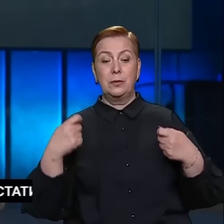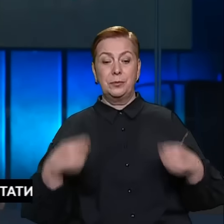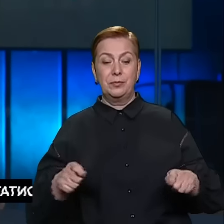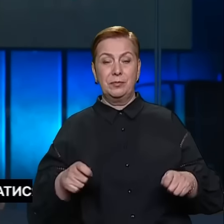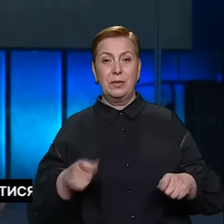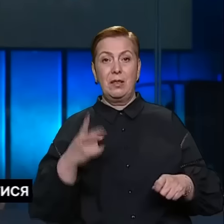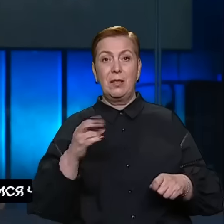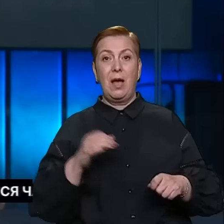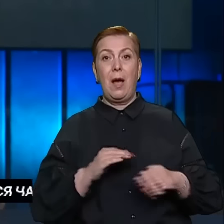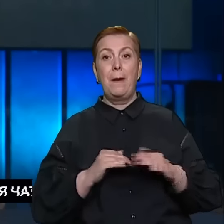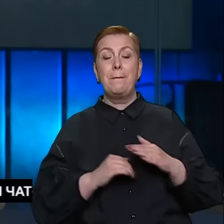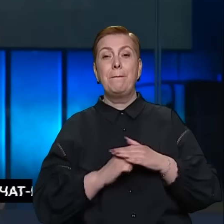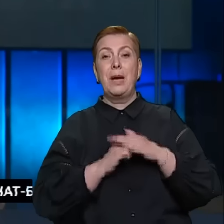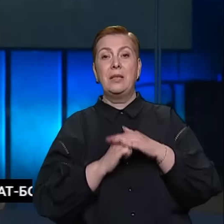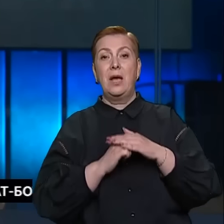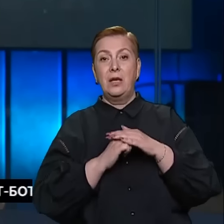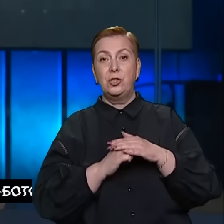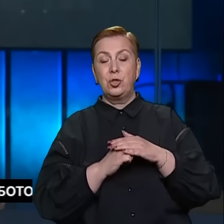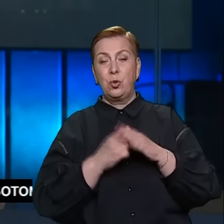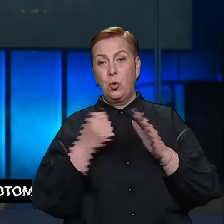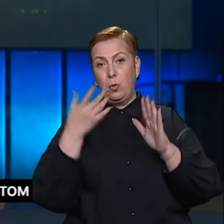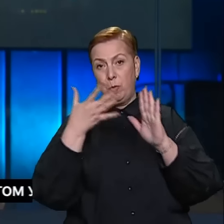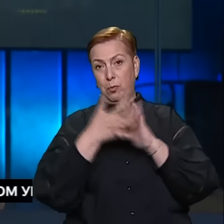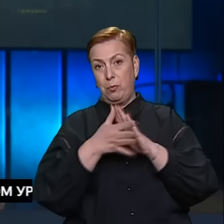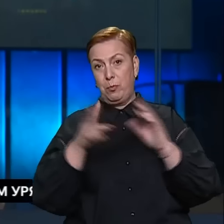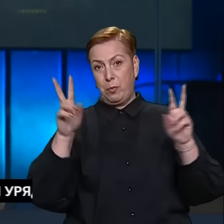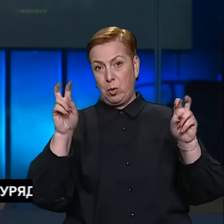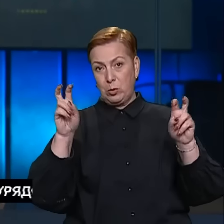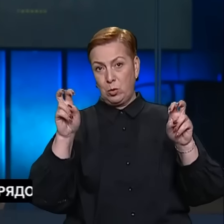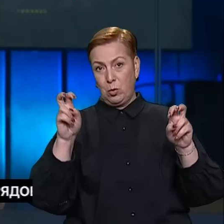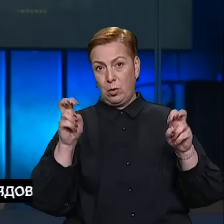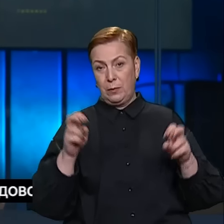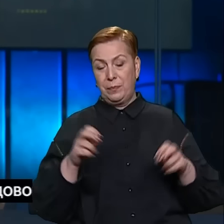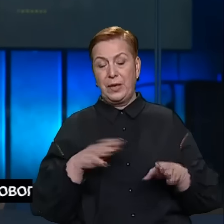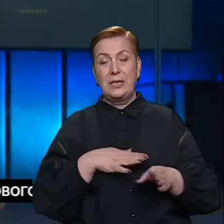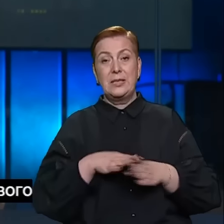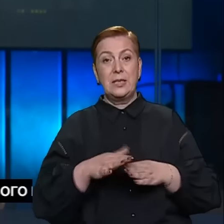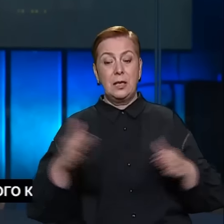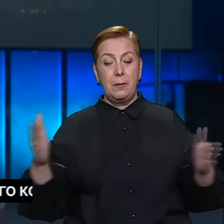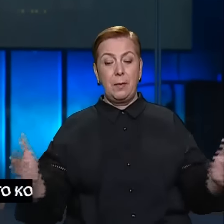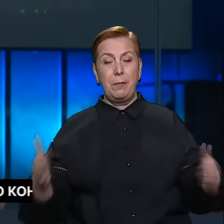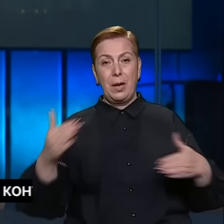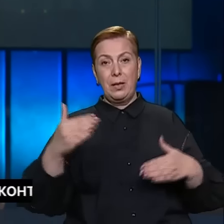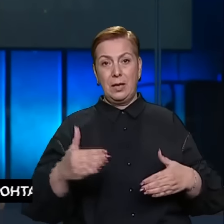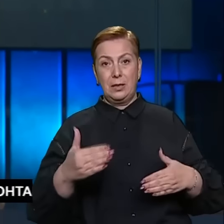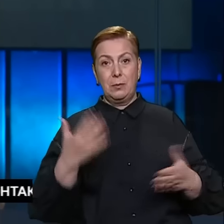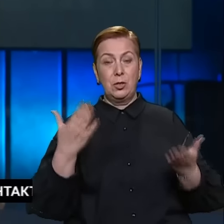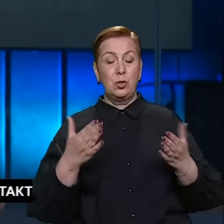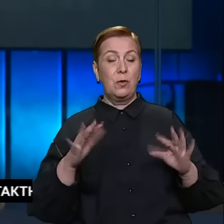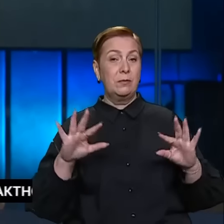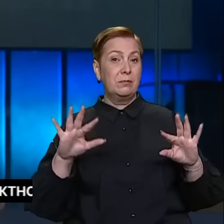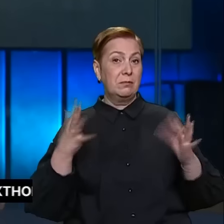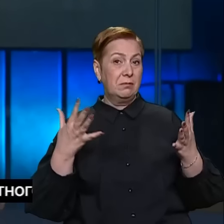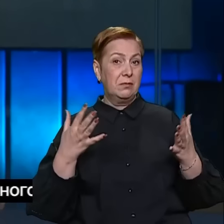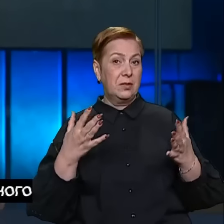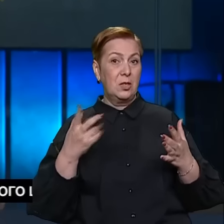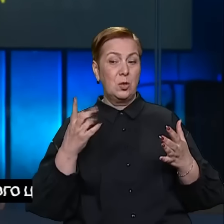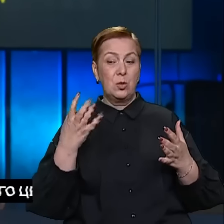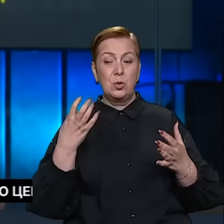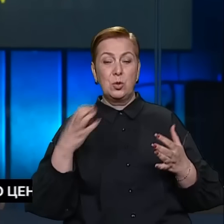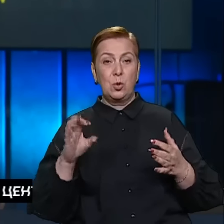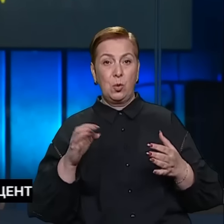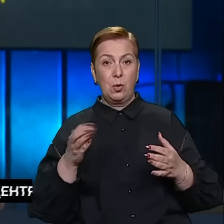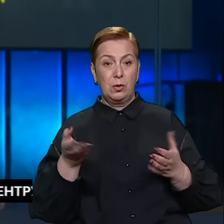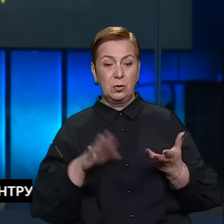майданчику Прозоро. Лоти будуть продаватися цілими палетами, в яких буде до 100 випадкових пакунків. Всі посилки